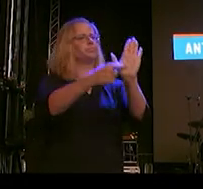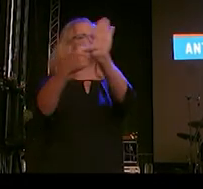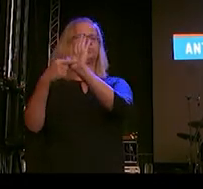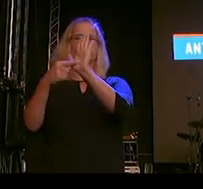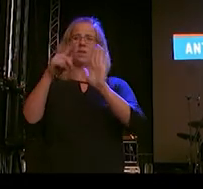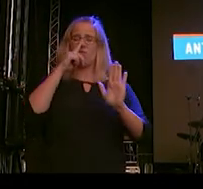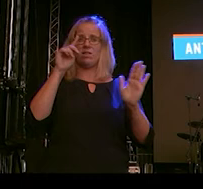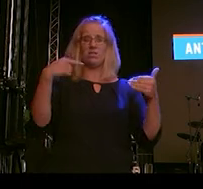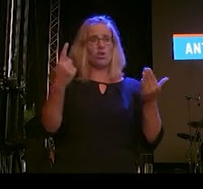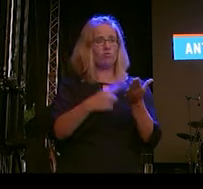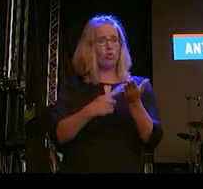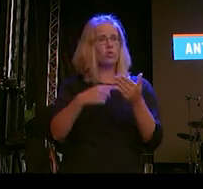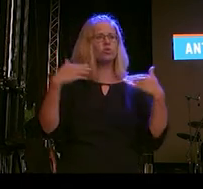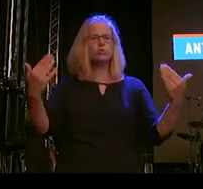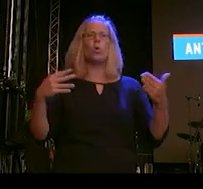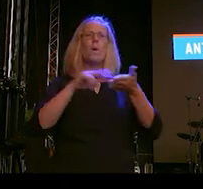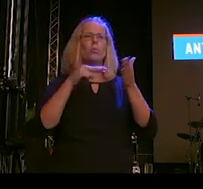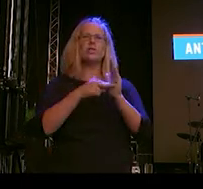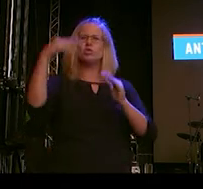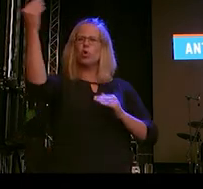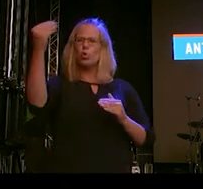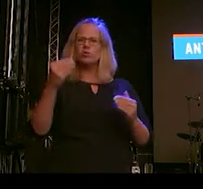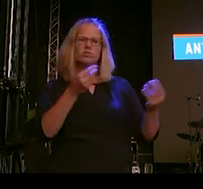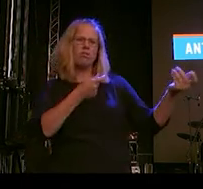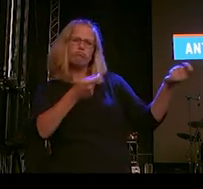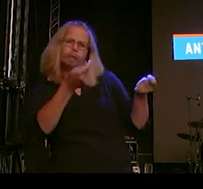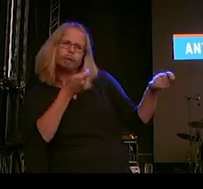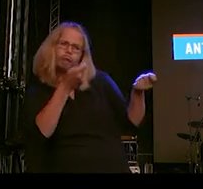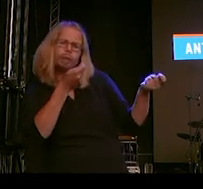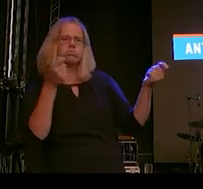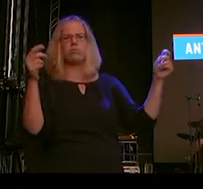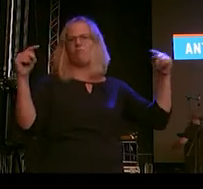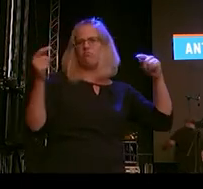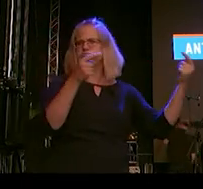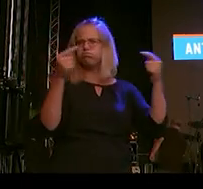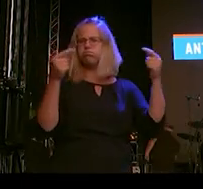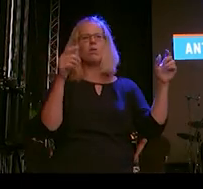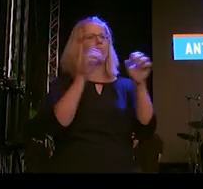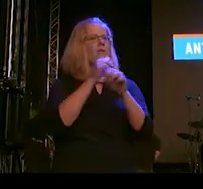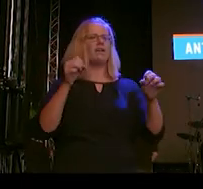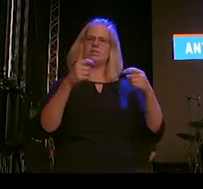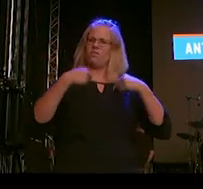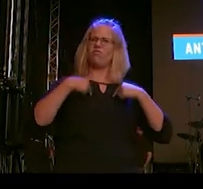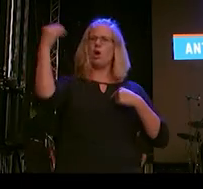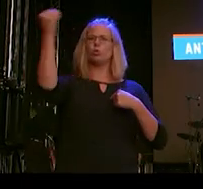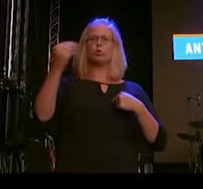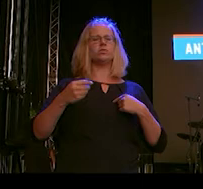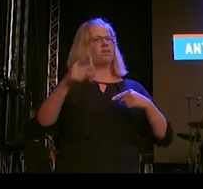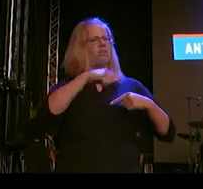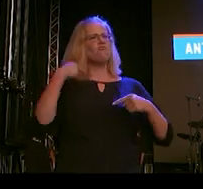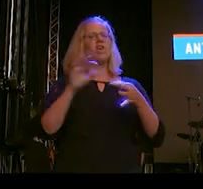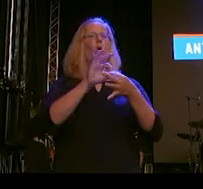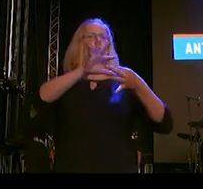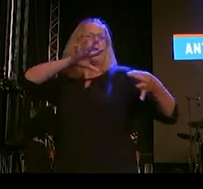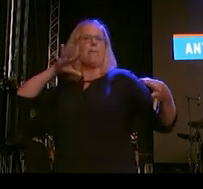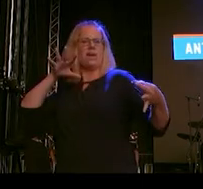antworten wir, politische Kunst ist nicht verhandelbar. Wir als Künstlerinnen und Künstler müssen unabhängig sein. Trotz